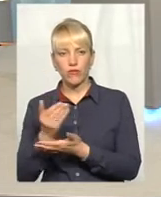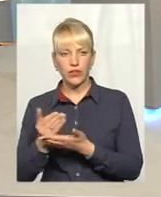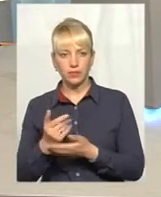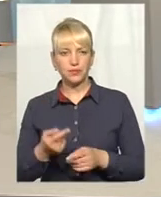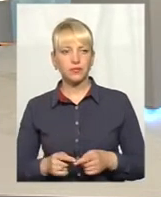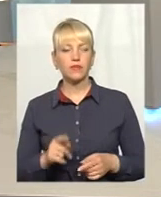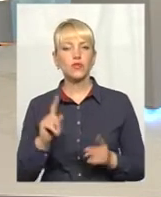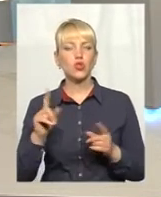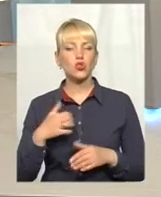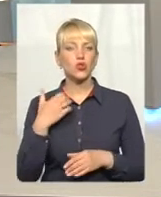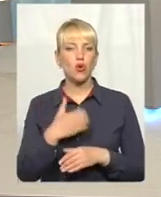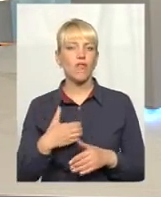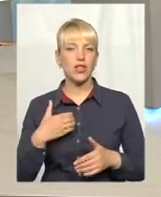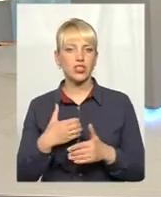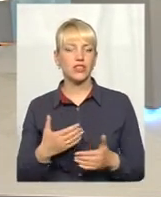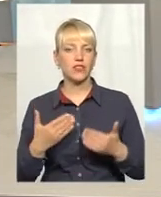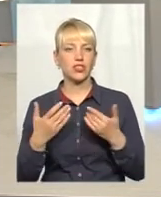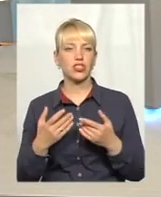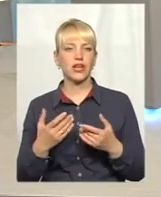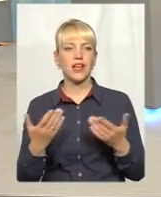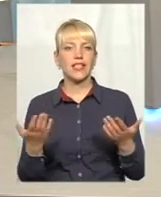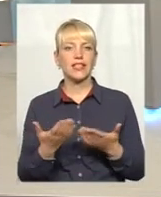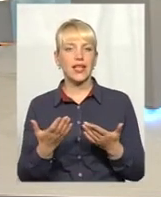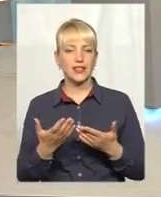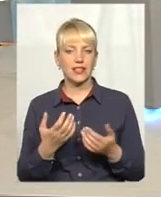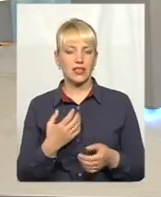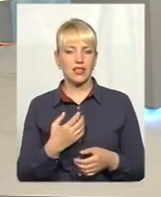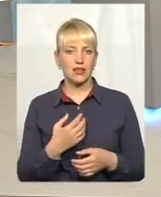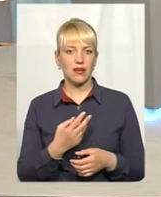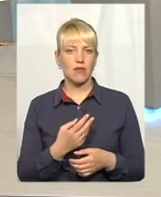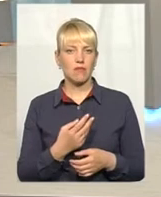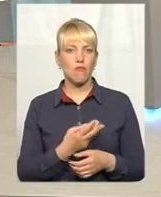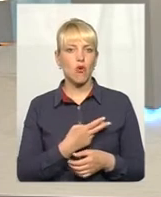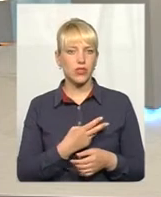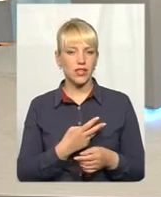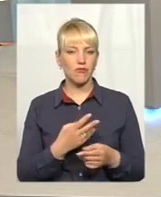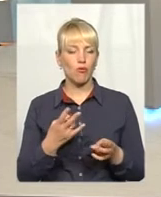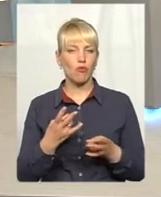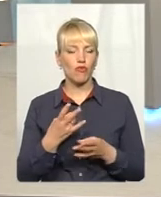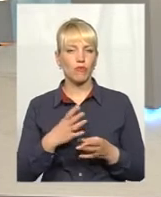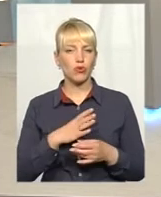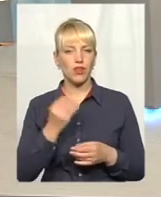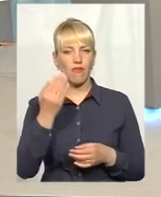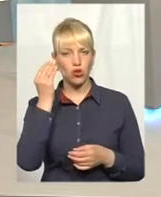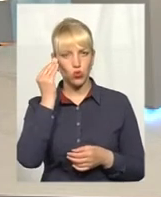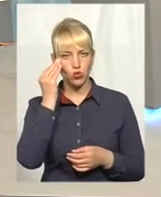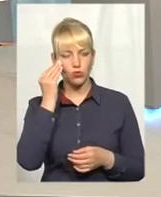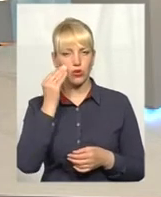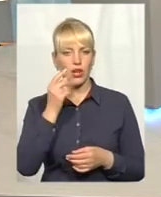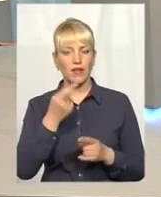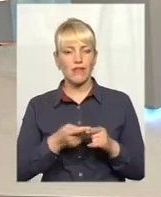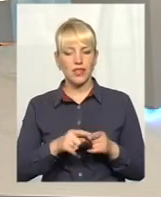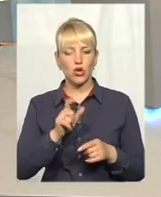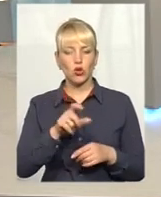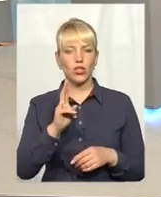найважливіше, який мотив найважливіший, на вашу думку, мав би бути в тих людей, хто посяде у тих